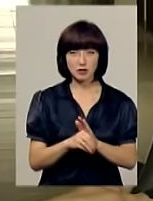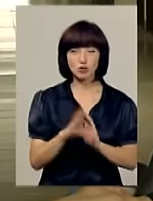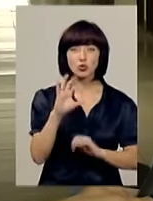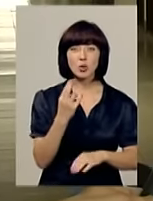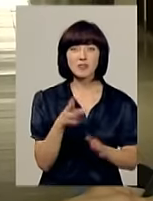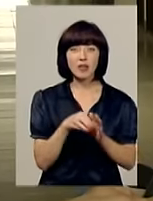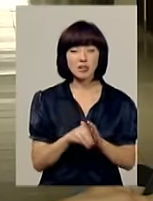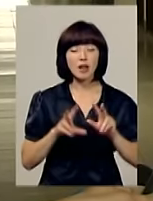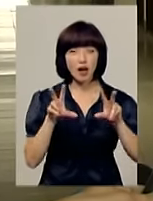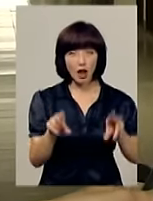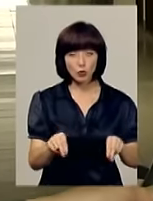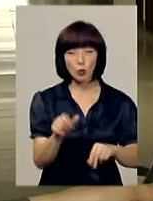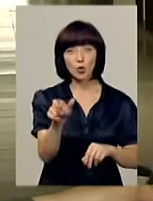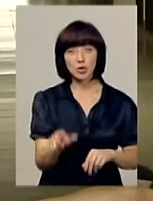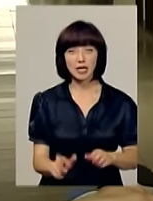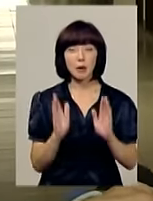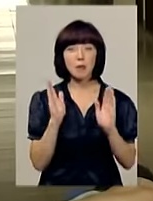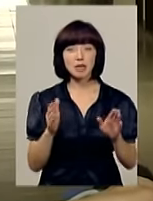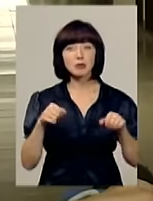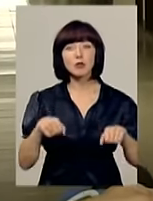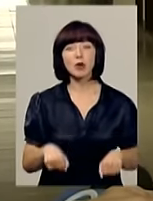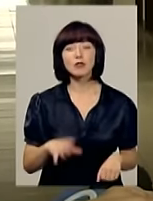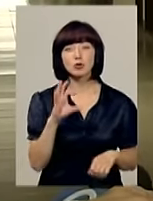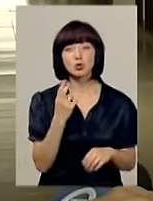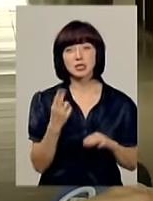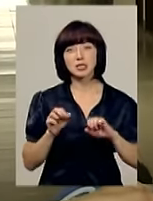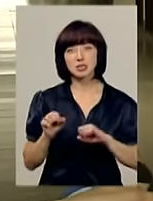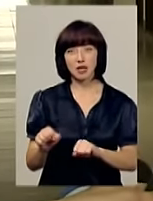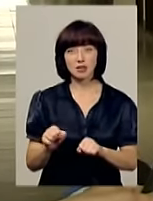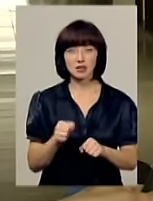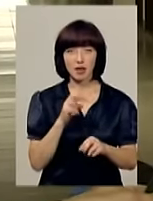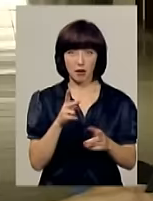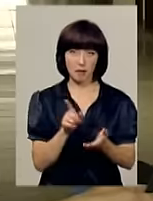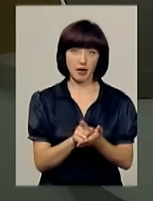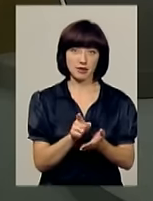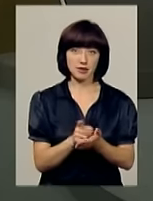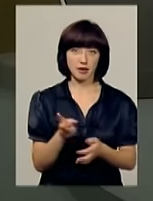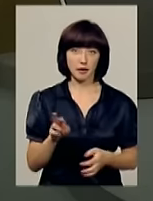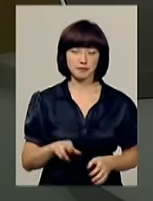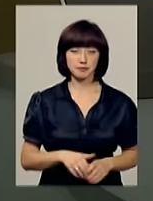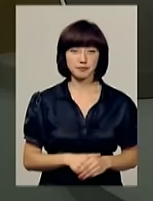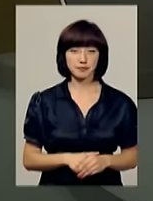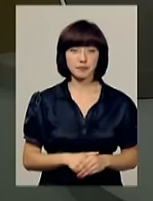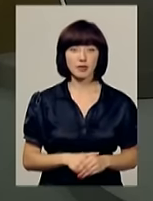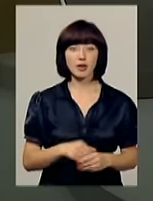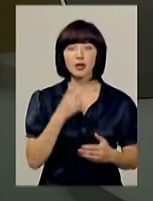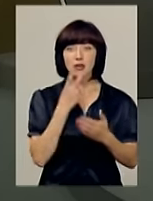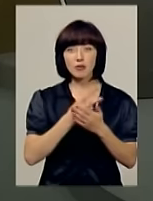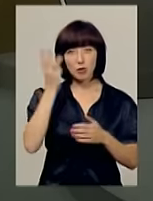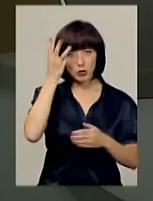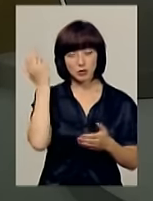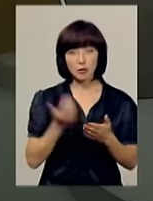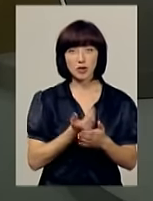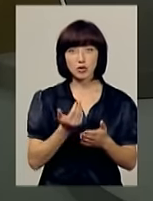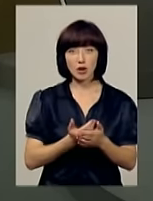Це є гарантом того, що людина буде мати право на соціальний захист у вигляді пенсії. Ви дивитесь Подільську